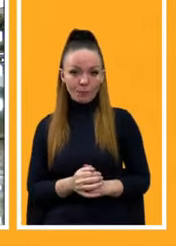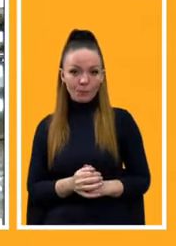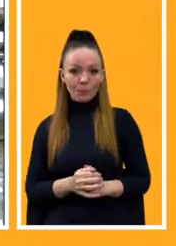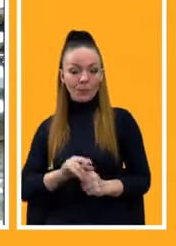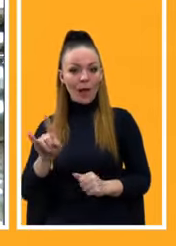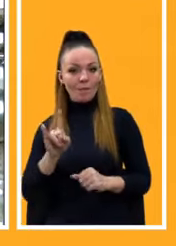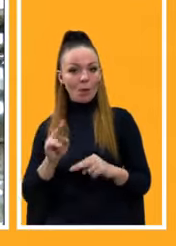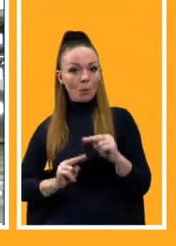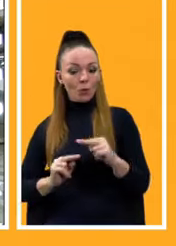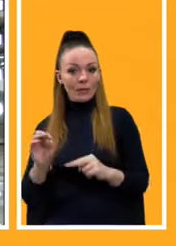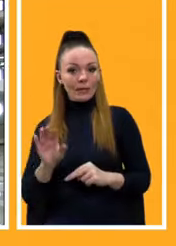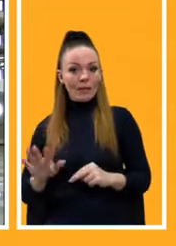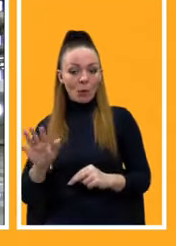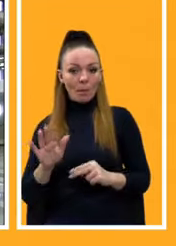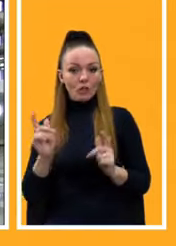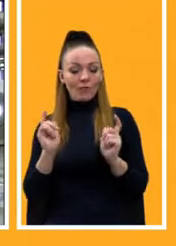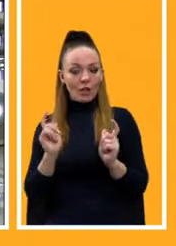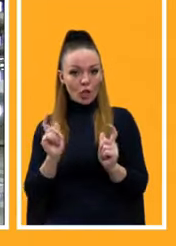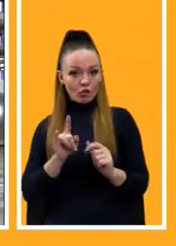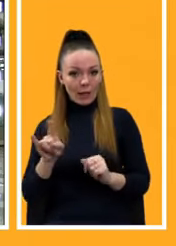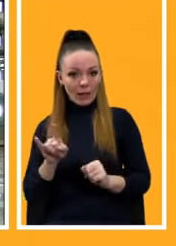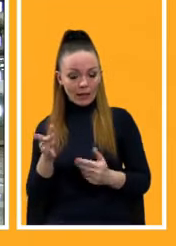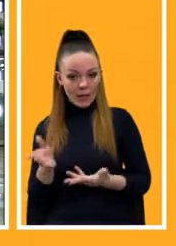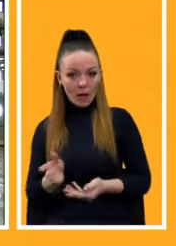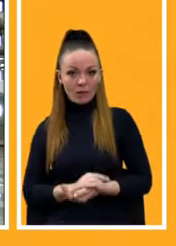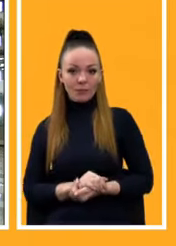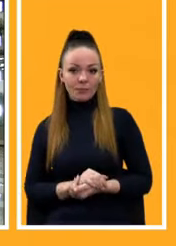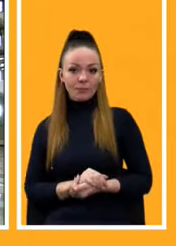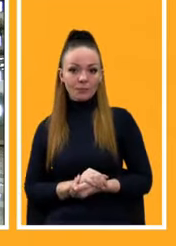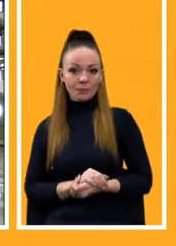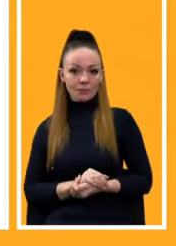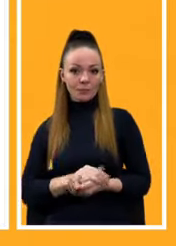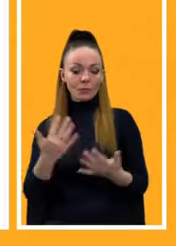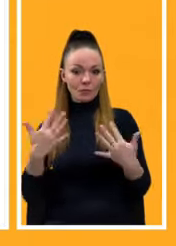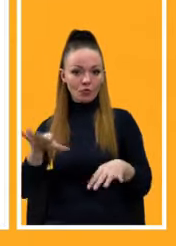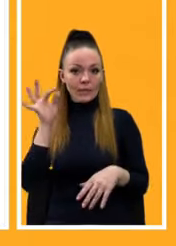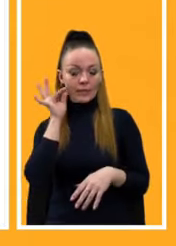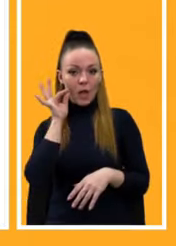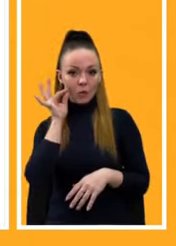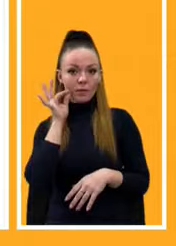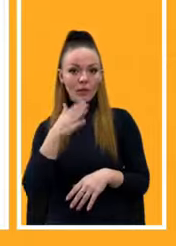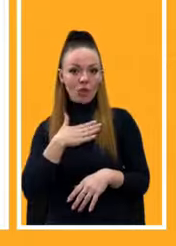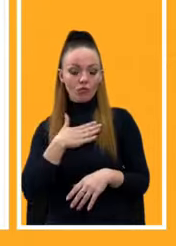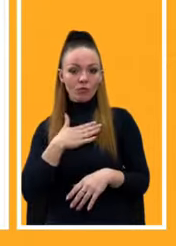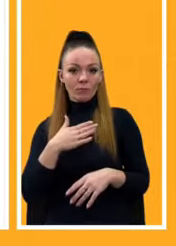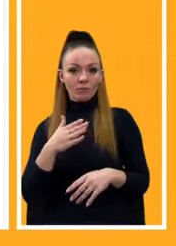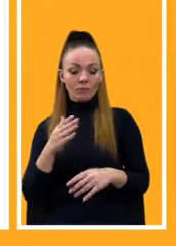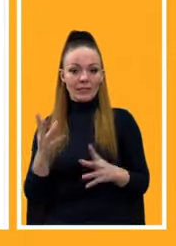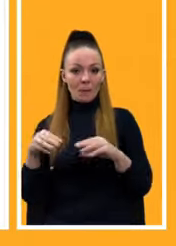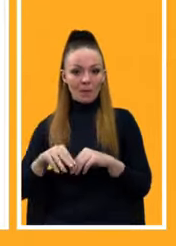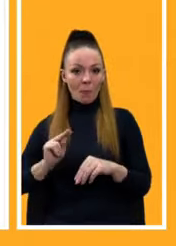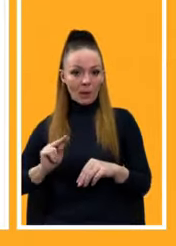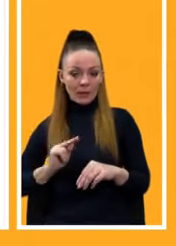Авіабудування, європейський вантажний літак, наступний слайд, якщо можна, вже згадувалась наша потенційна співпраця, ми постійно